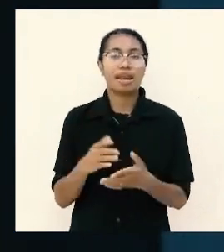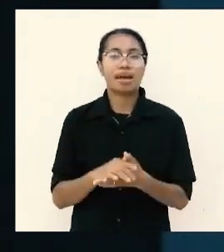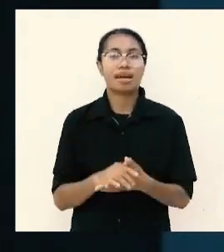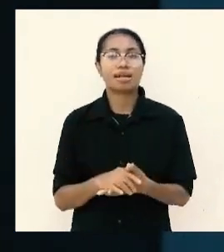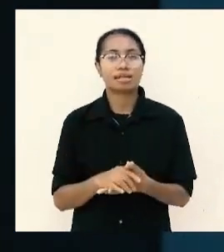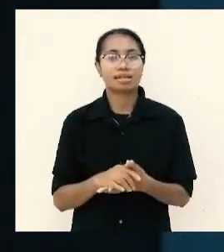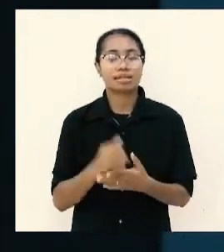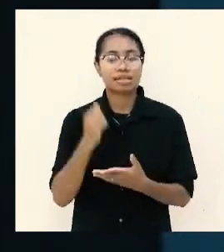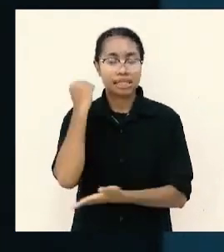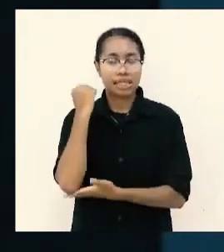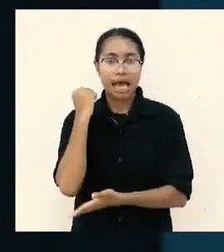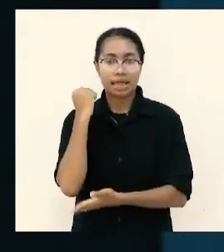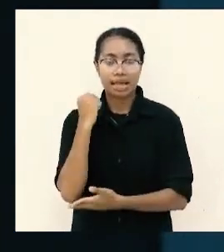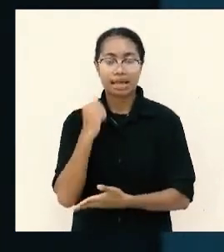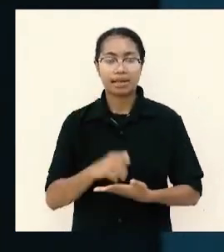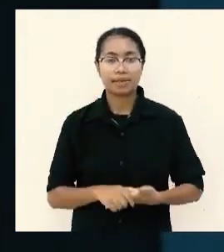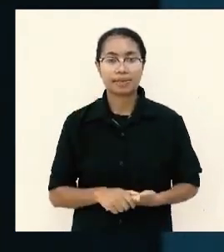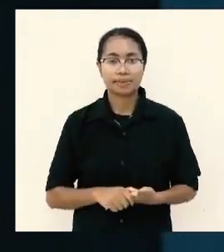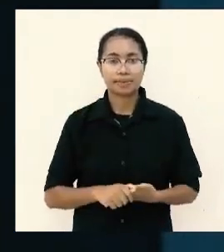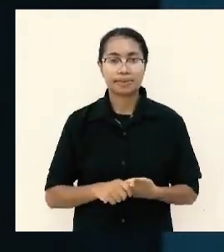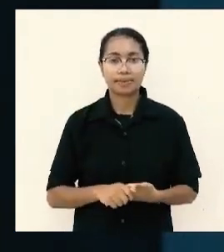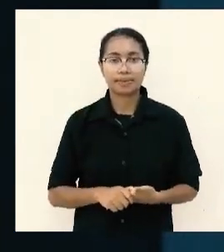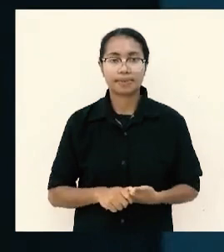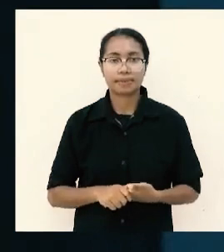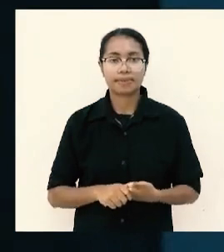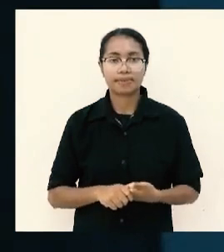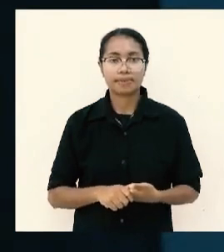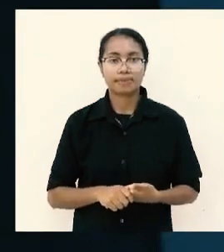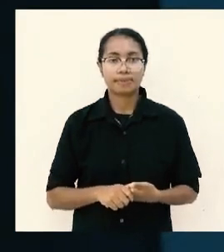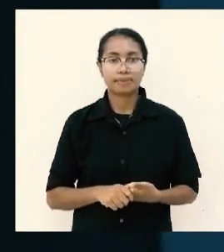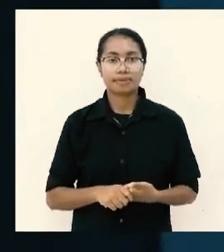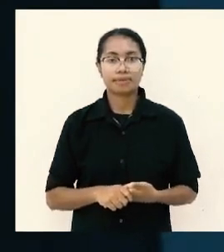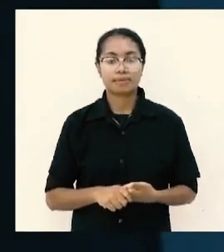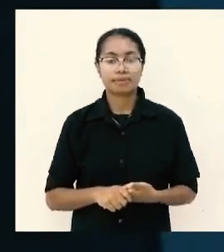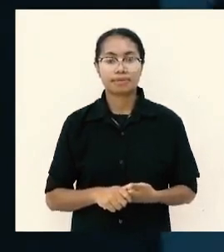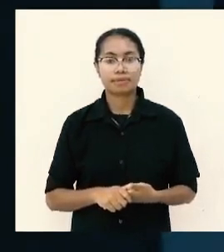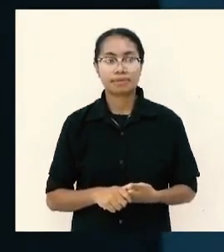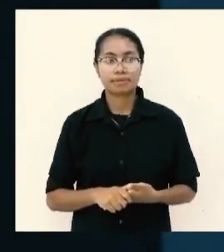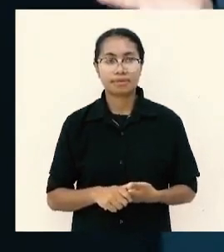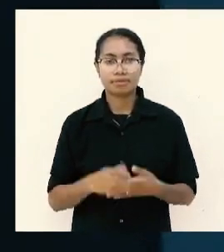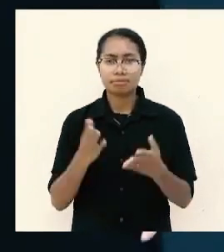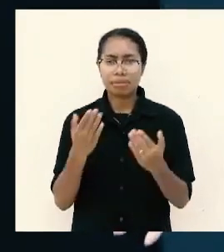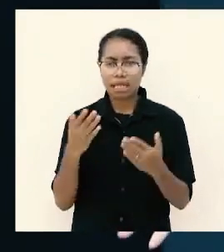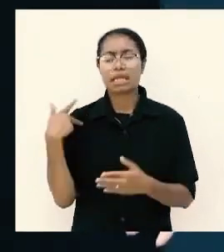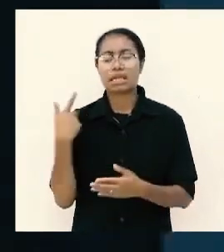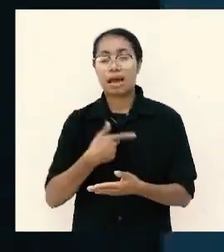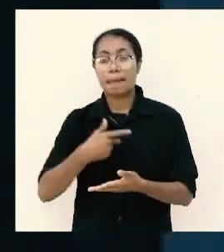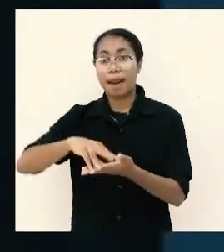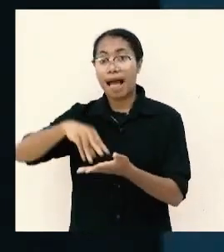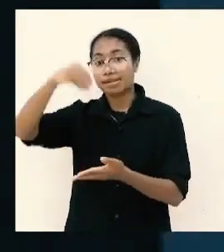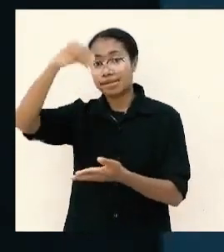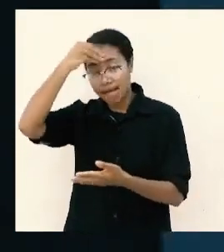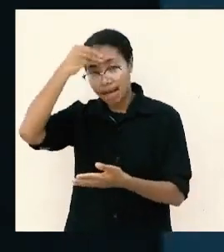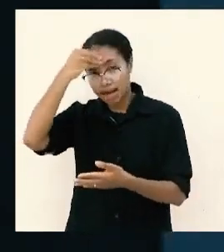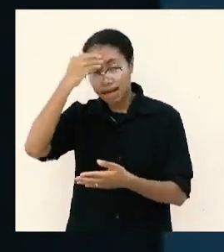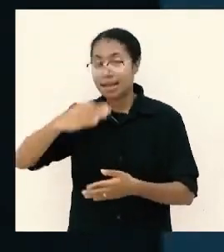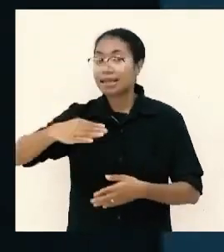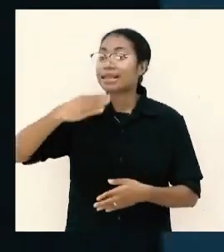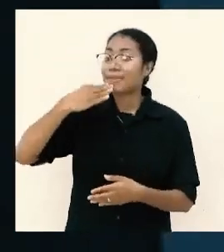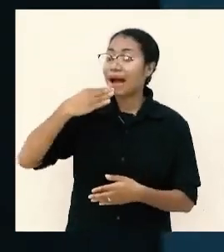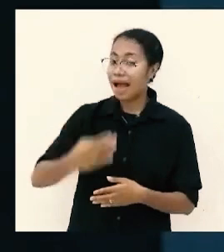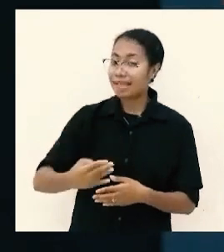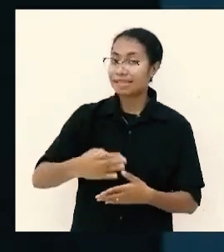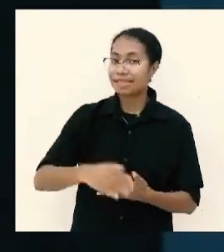kejahatan meneladani balus marilah kita belajar berterima kasih